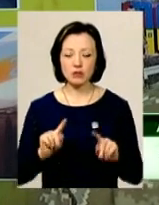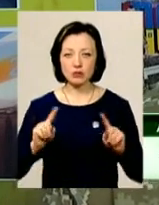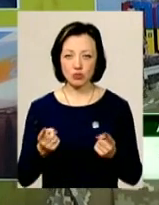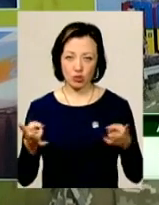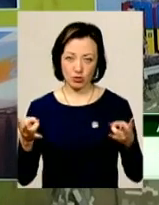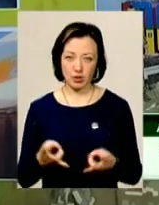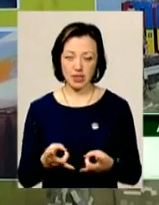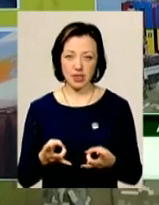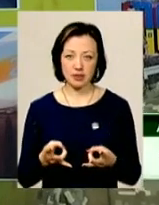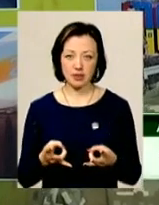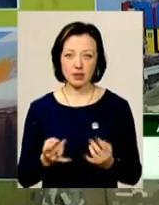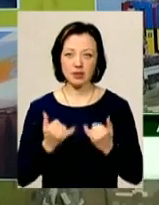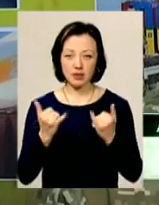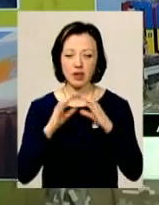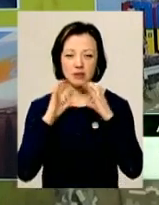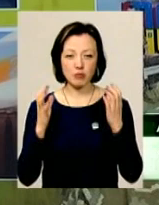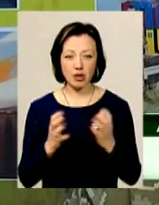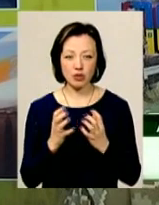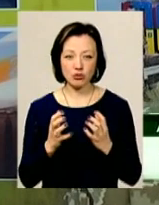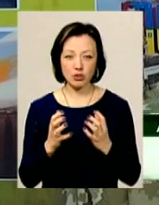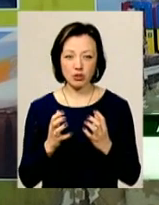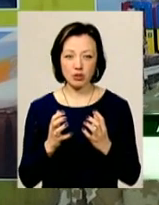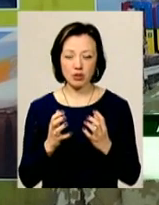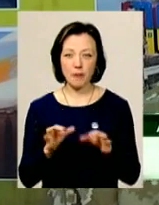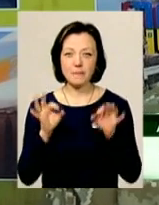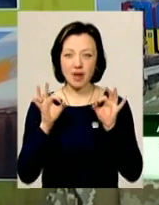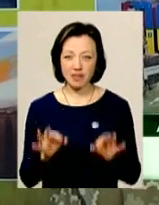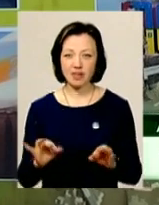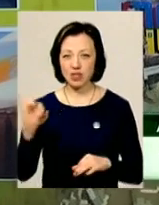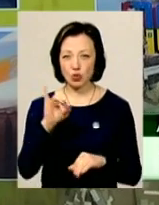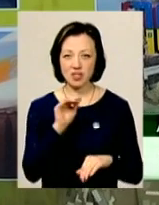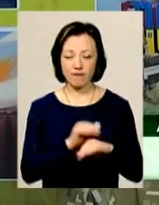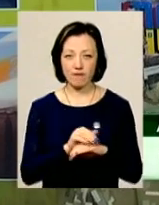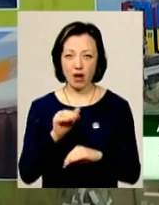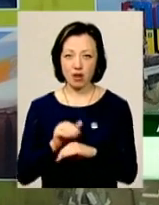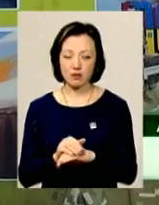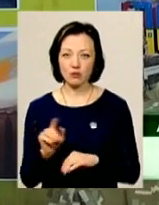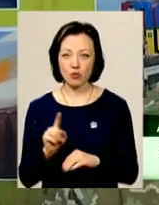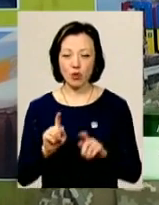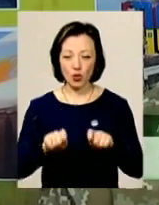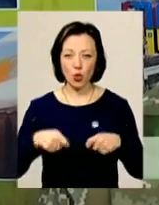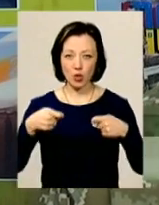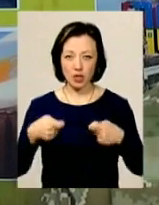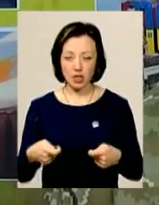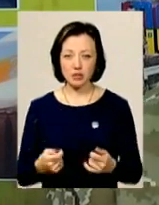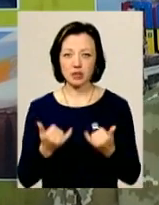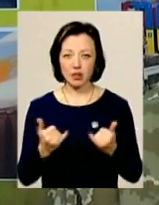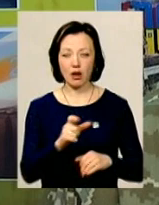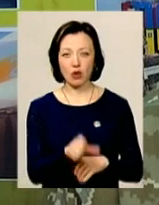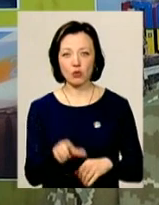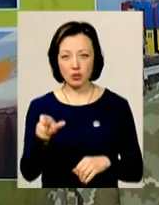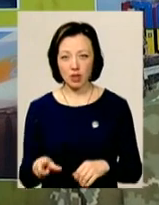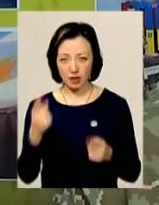необхідний для збереження правдивих історичних фактів, для того, щоб донести для людей,